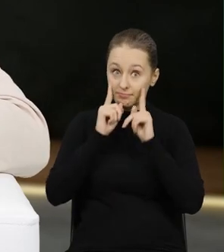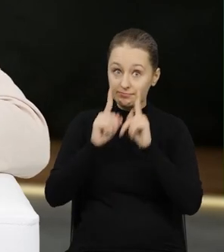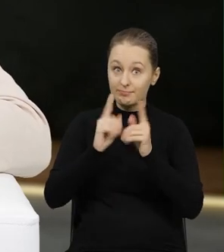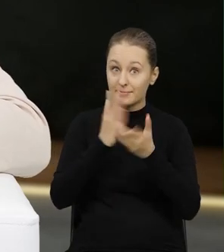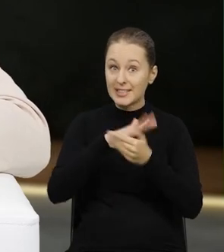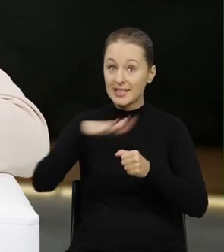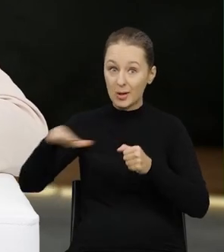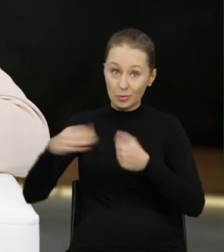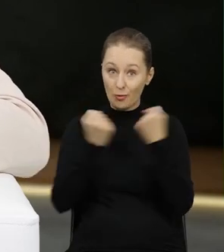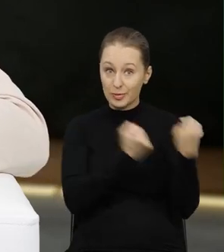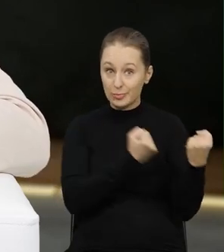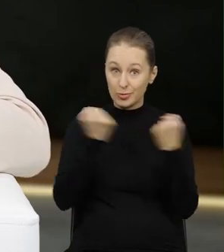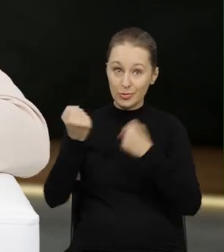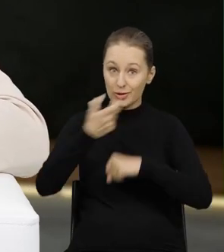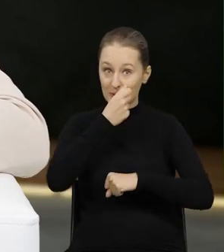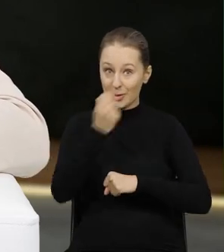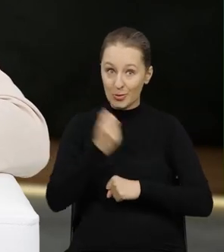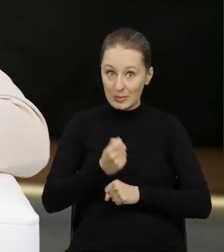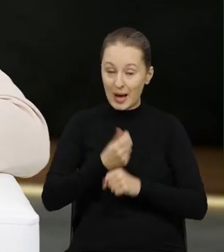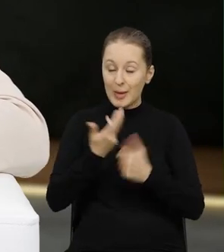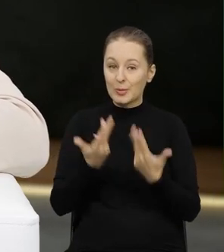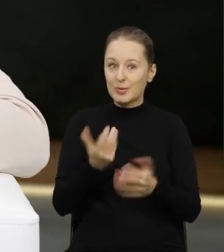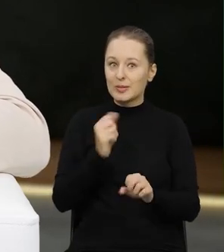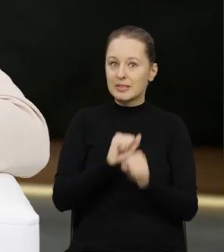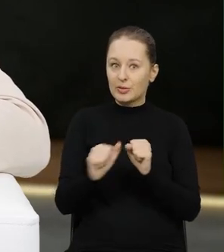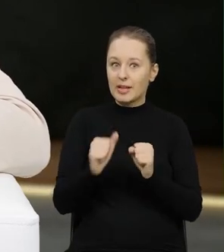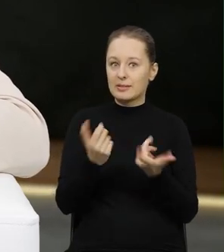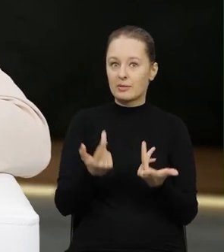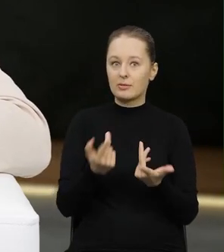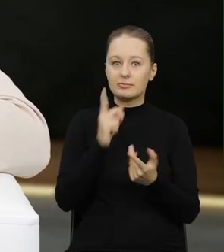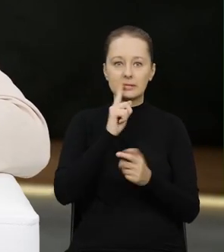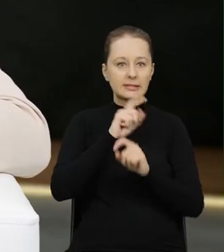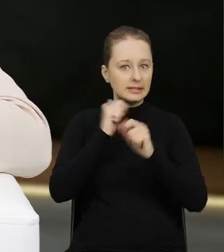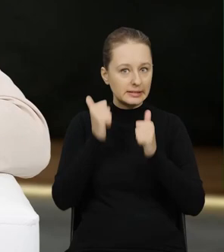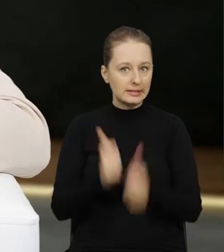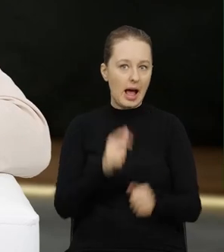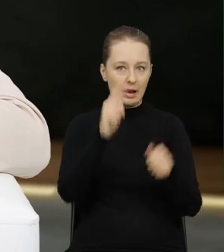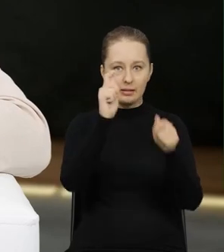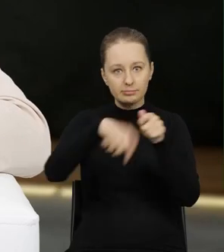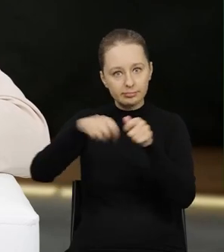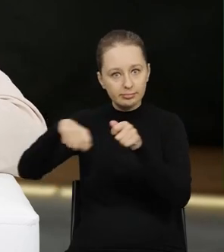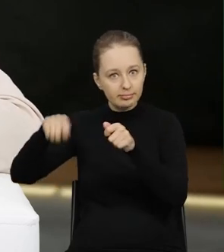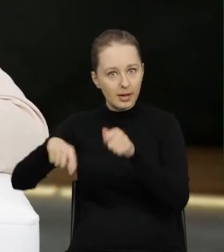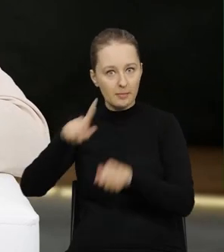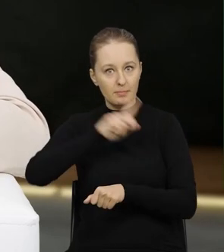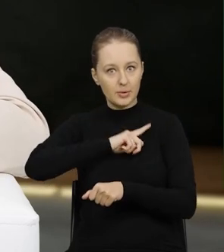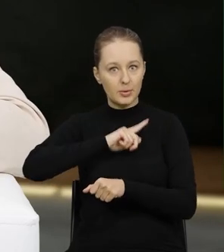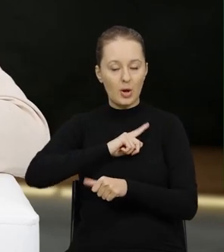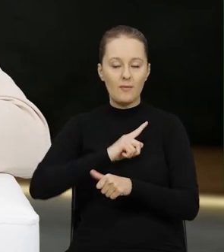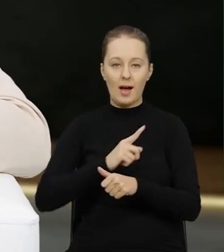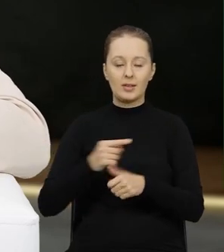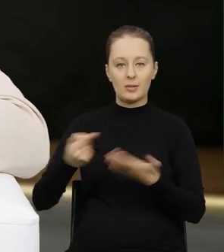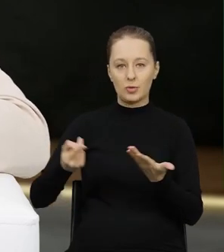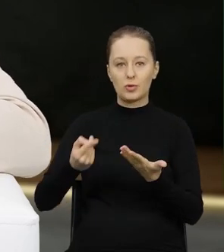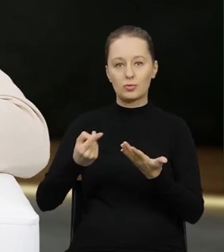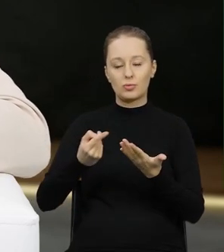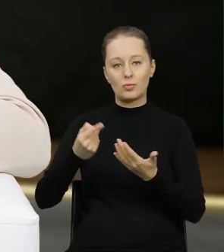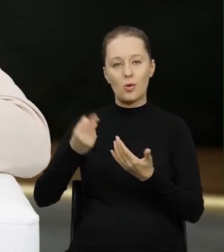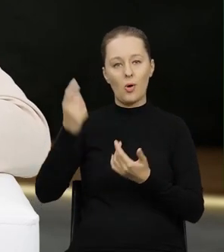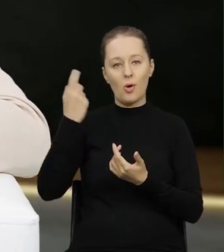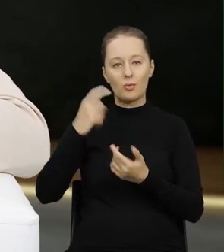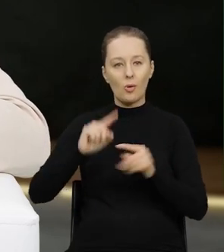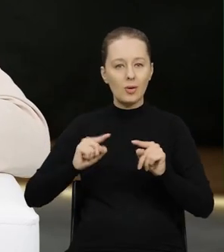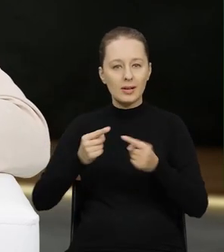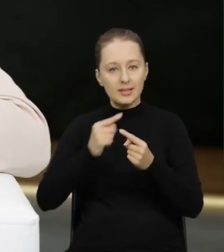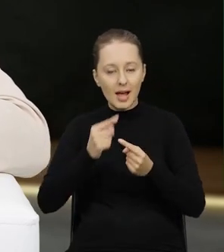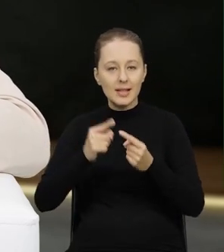międzynarodowe przemieszczanie odpadów jest stale nadzorowane i kontrolowane. To jest zarówno przez organy